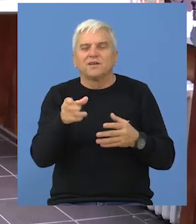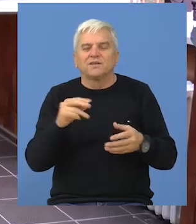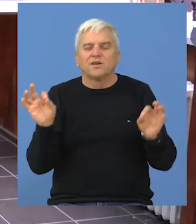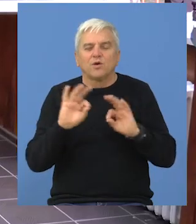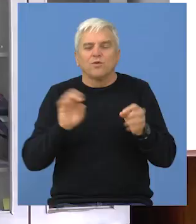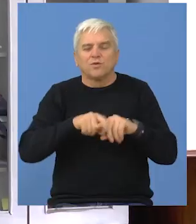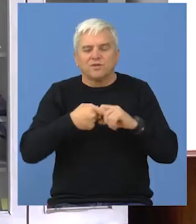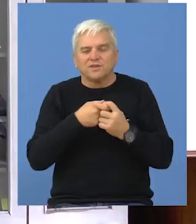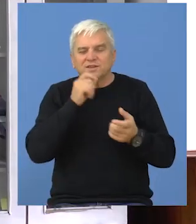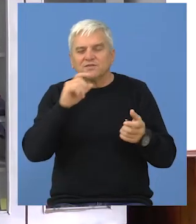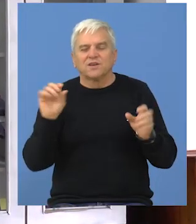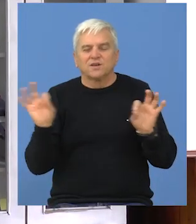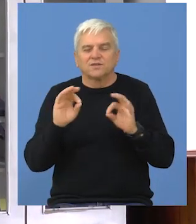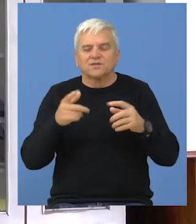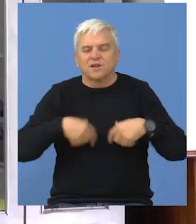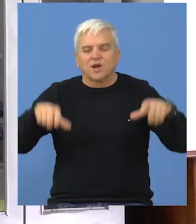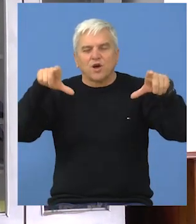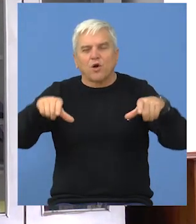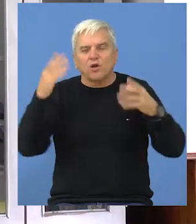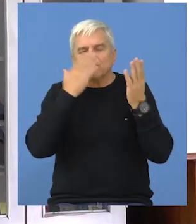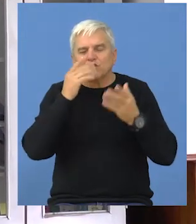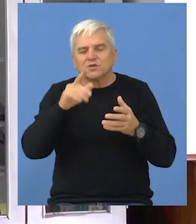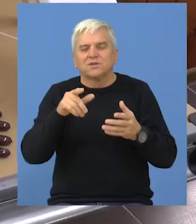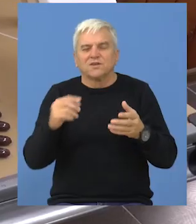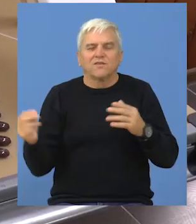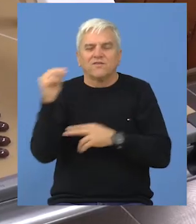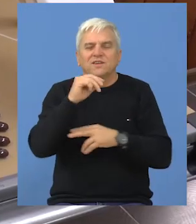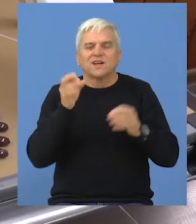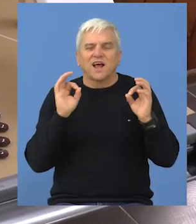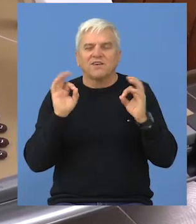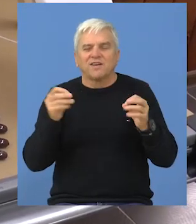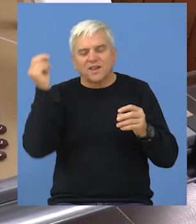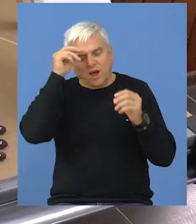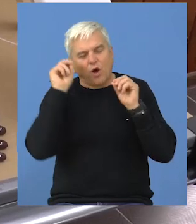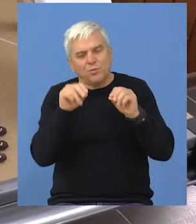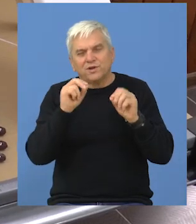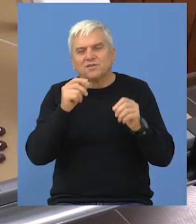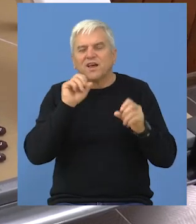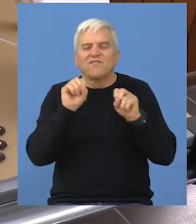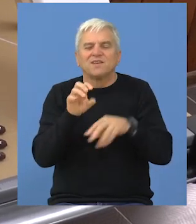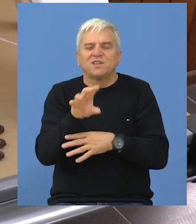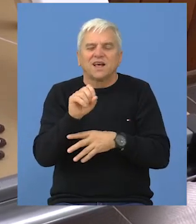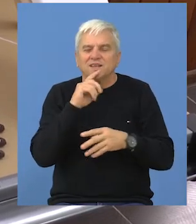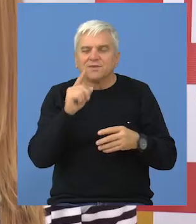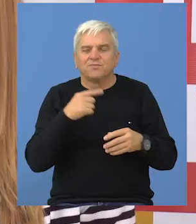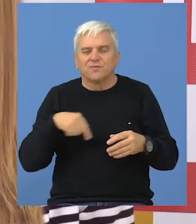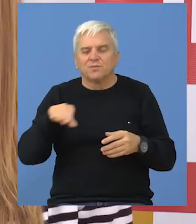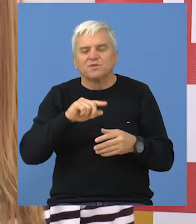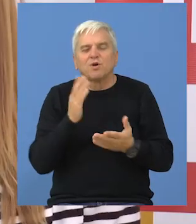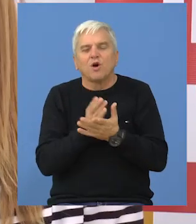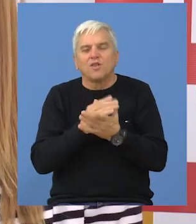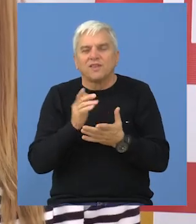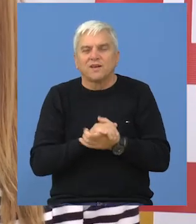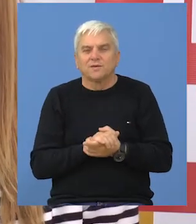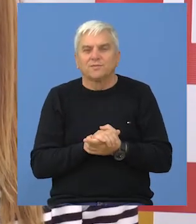dinara u opremanje i uređenje školskog prostora u cilju podizanja kvaliteta obrazovanja i vaspitanja. Mi smo